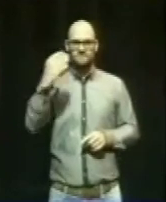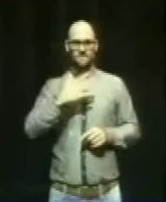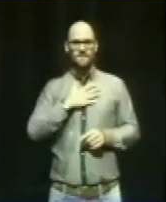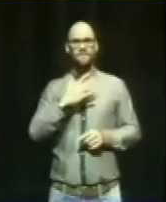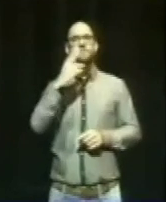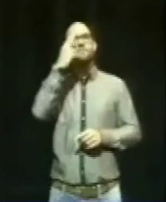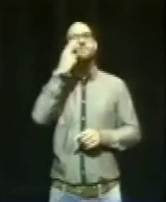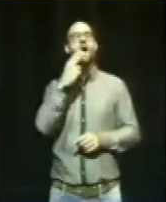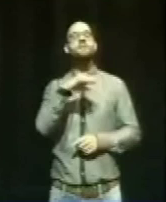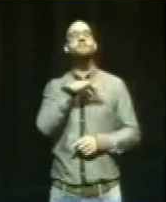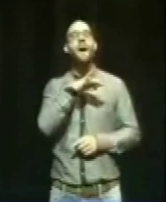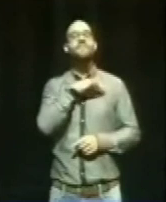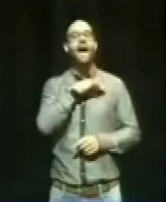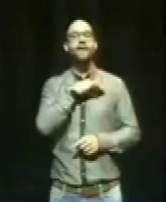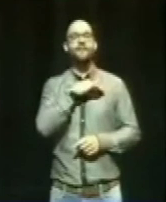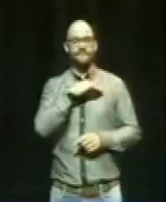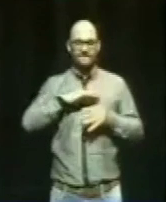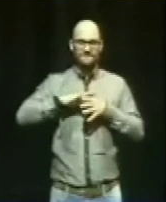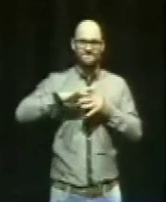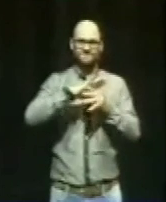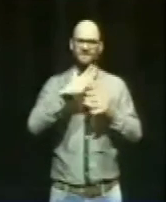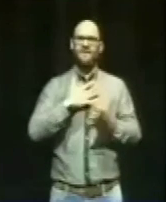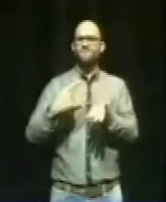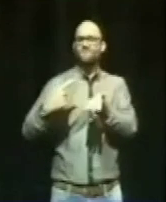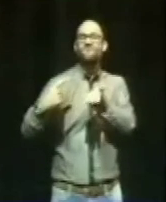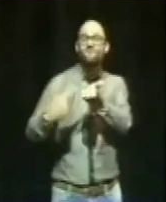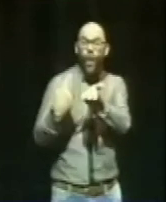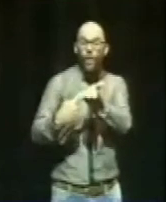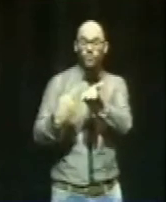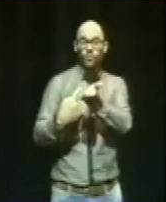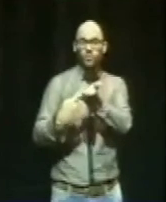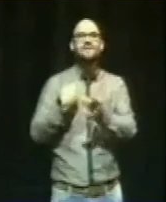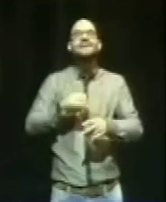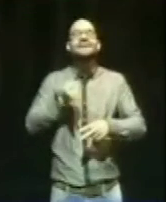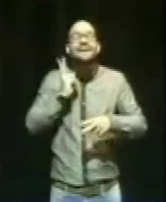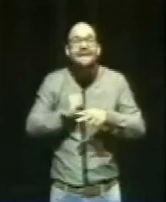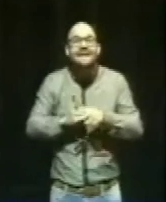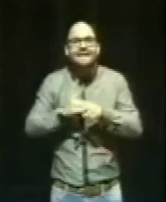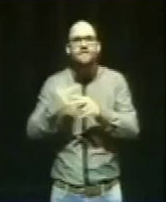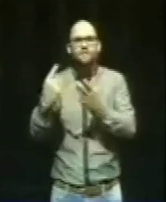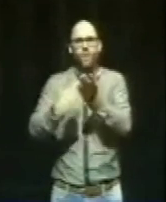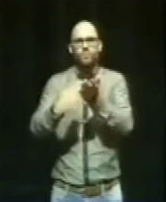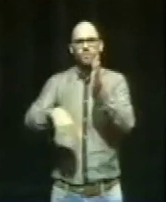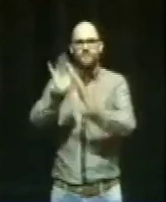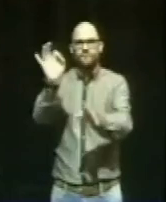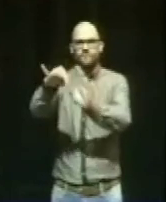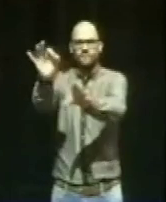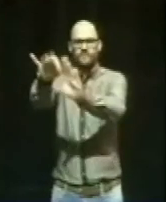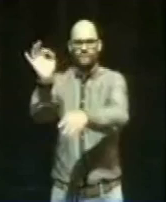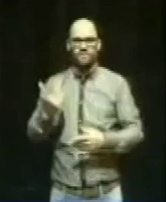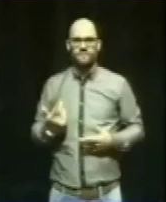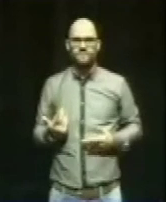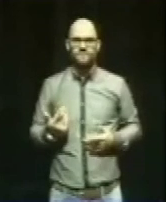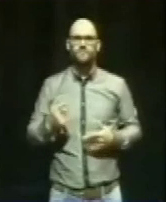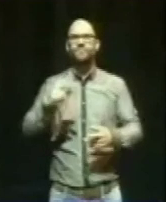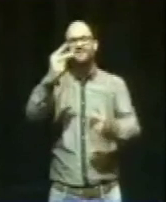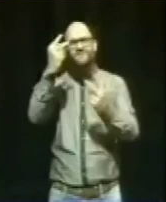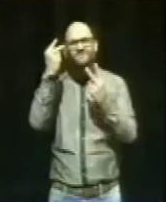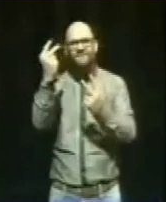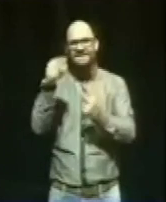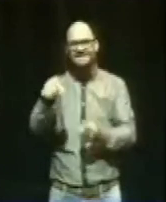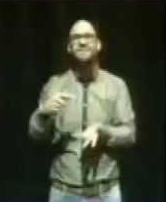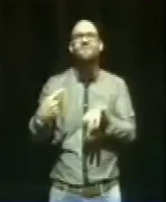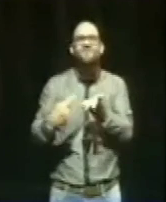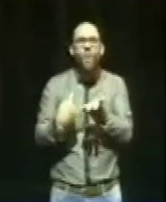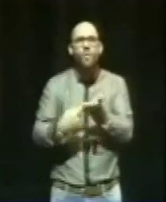aber auch unserer Struktur einen Nerv getroffen. Und daher lasst uns niemals vergessen, dass es wichtig ist, dass wir da dranbleiben und